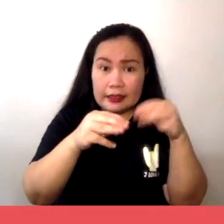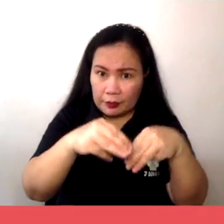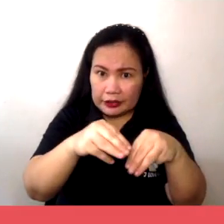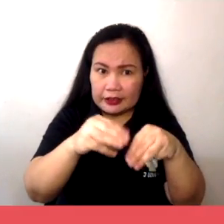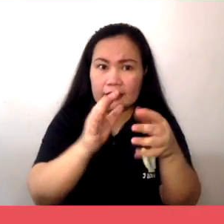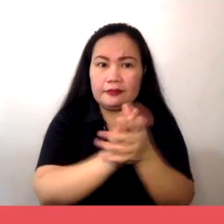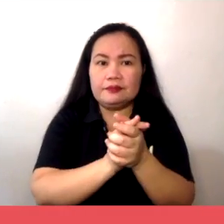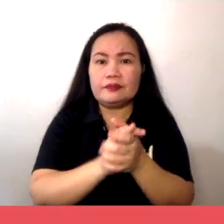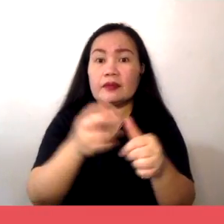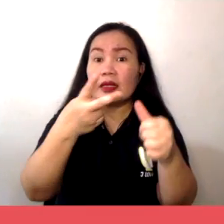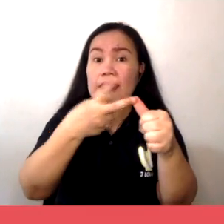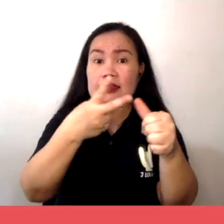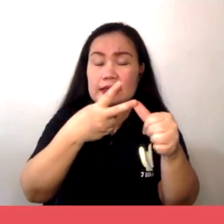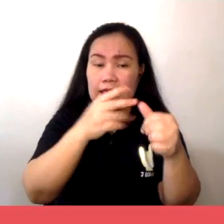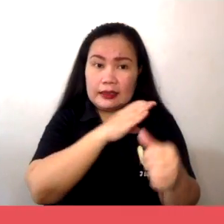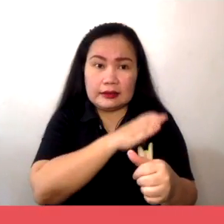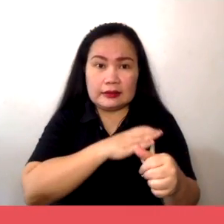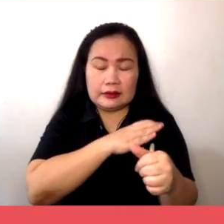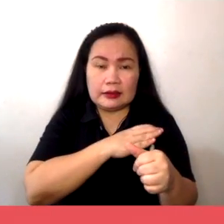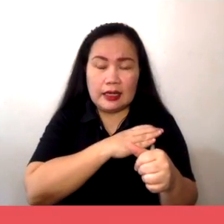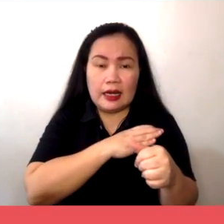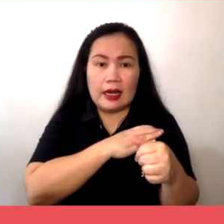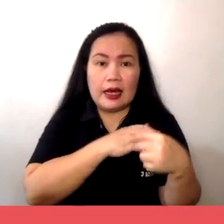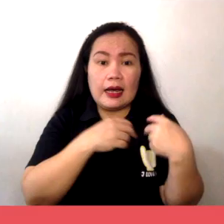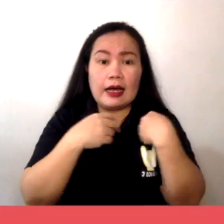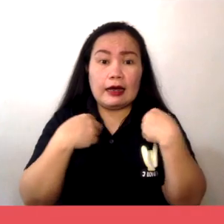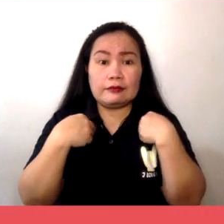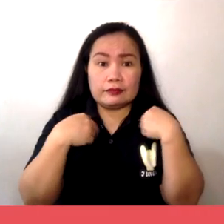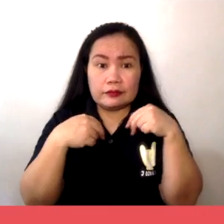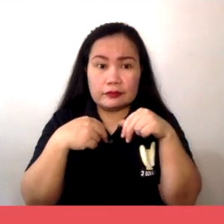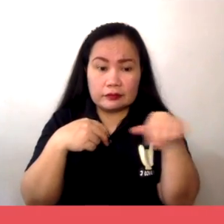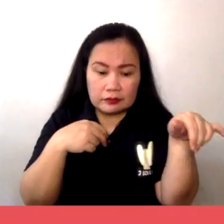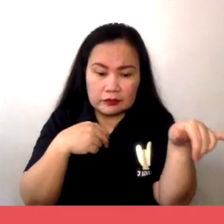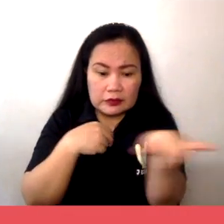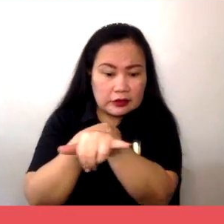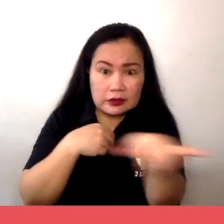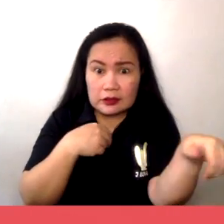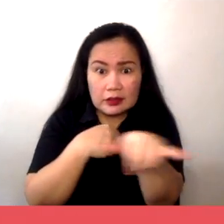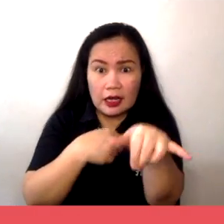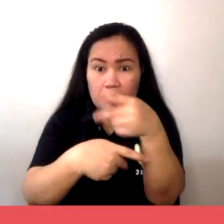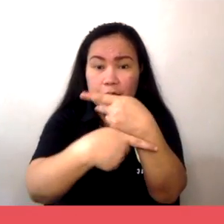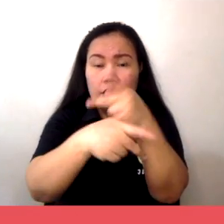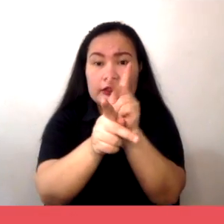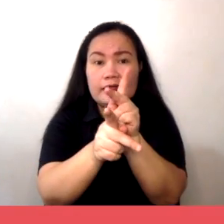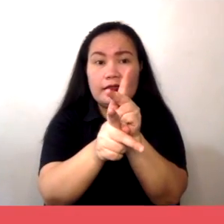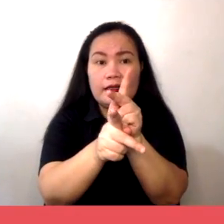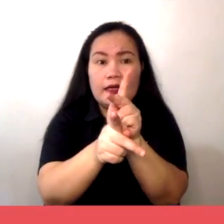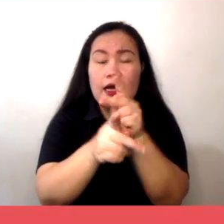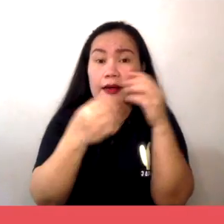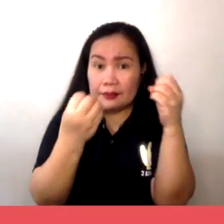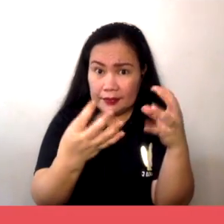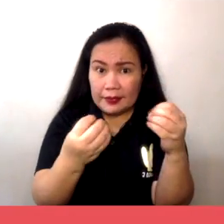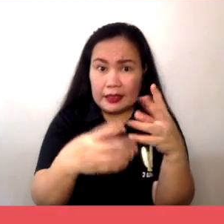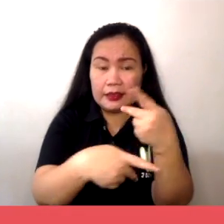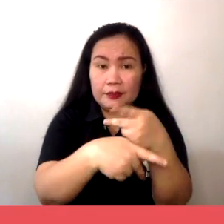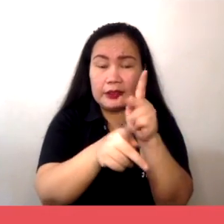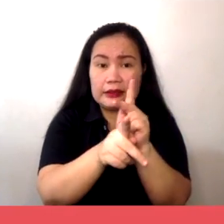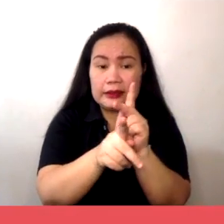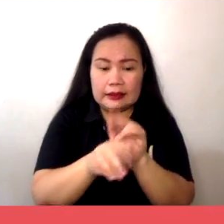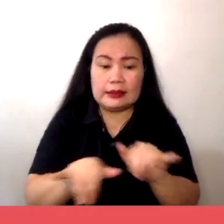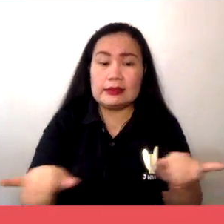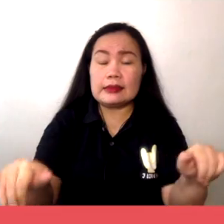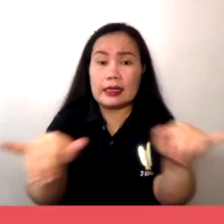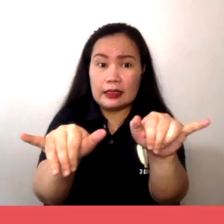Ikalawang katangian naman ay ang pagkakatulad ng mga produkto. Ito ay nangangahulugang maraming produkto na